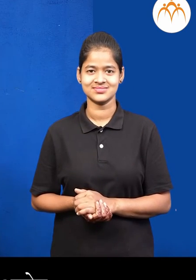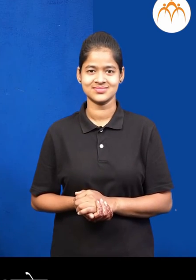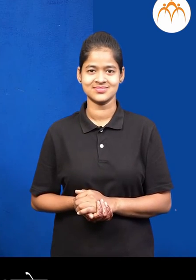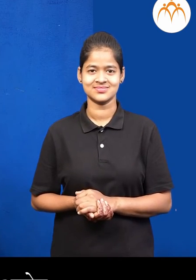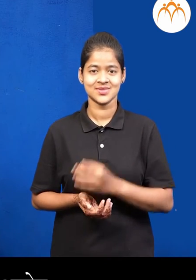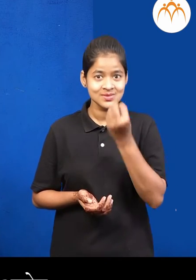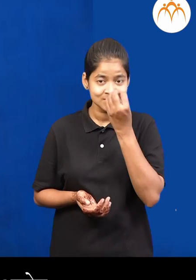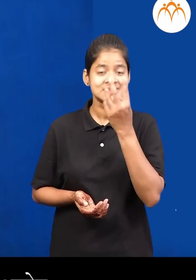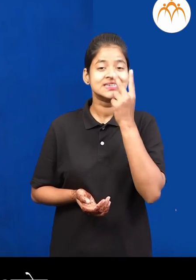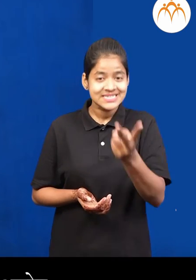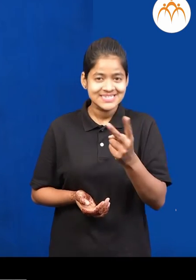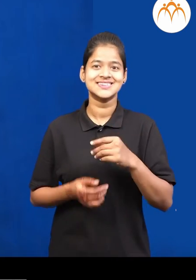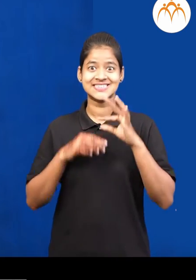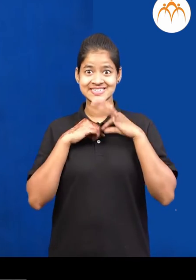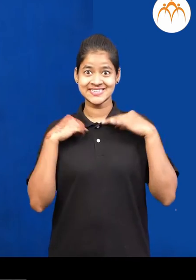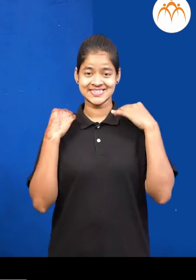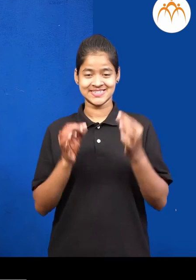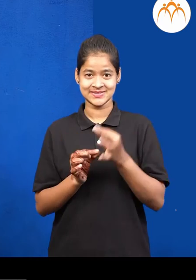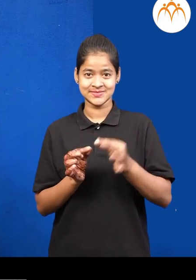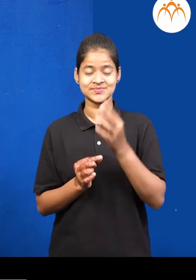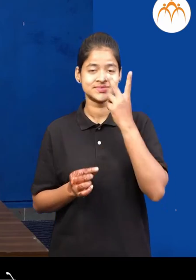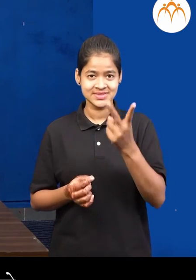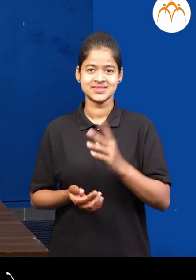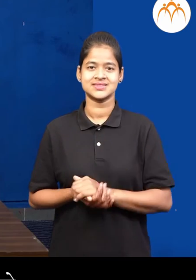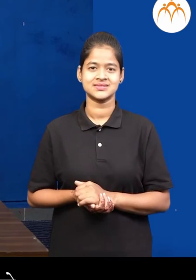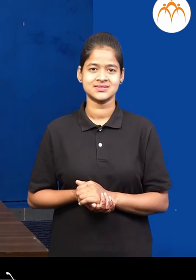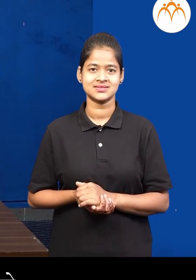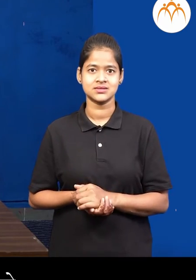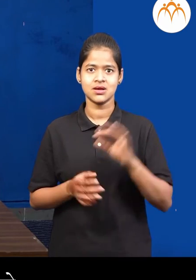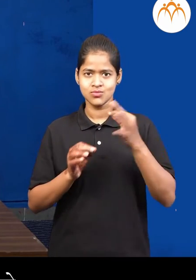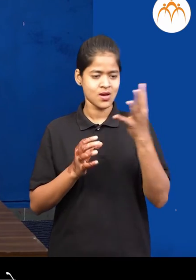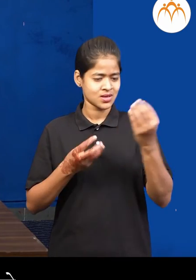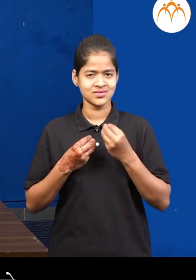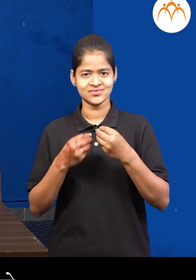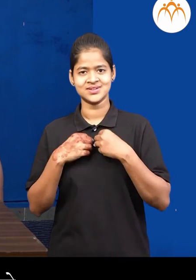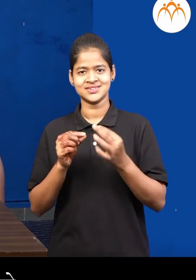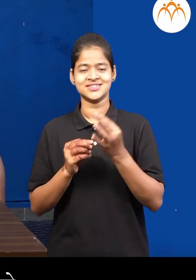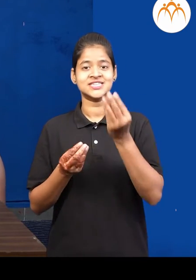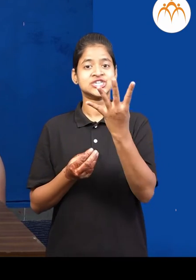रमा, हेवग में फूला अंड लेर, चल आपन तैन साहार करो या मला चार फूला ओन दे बरा